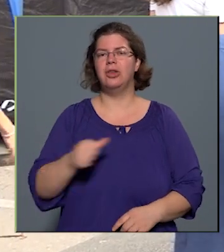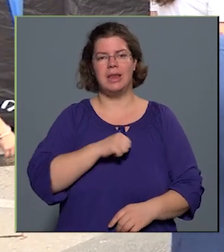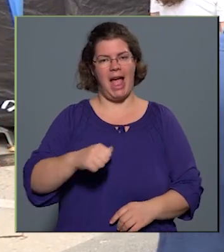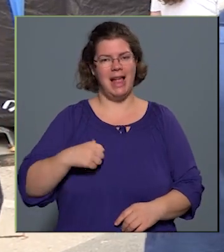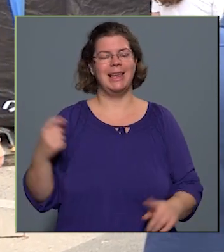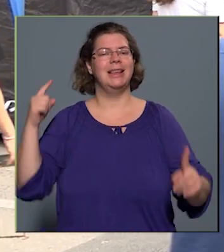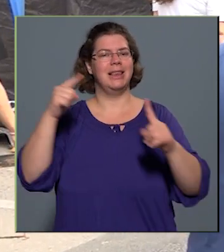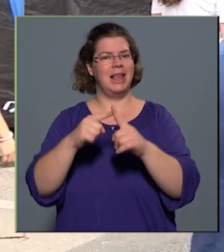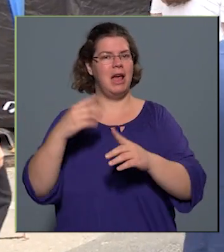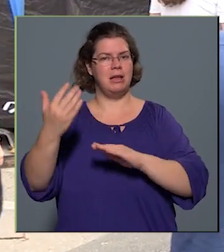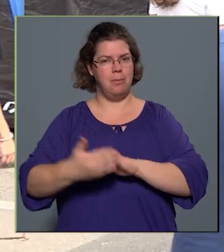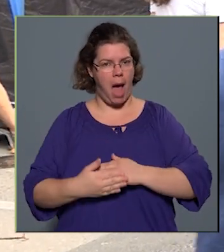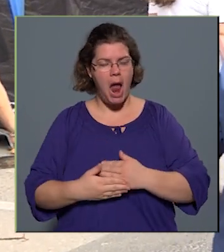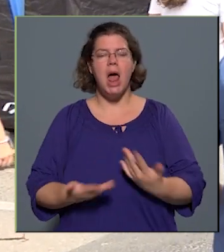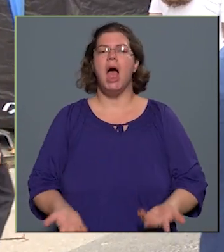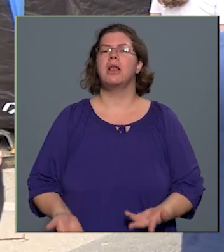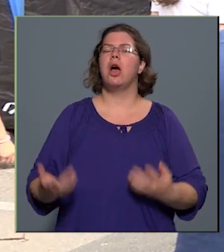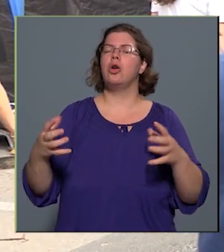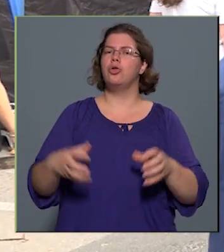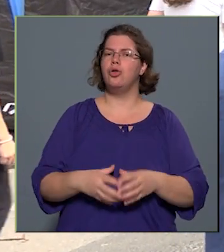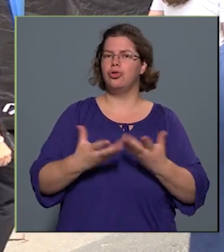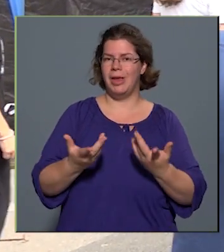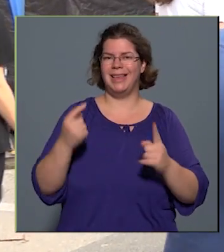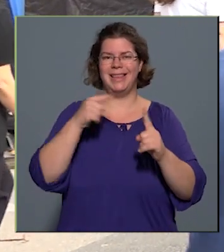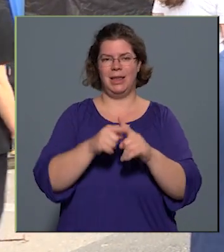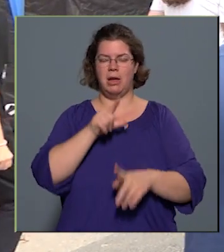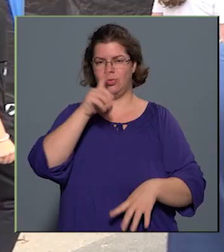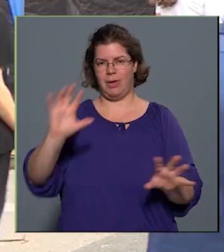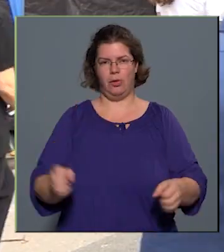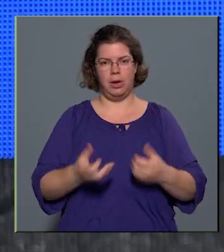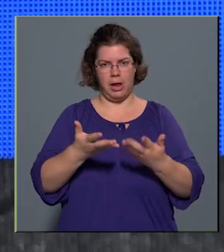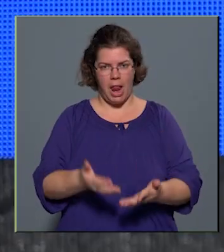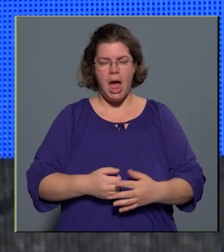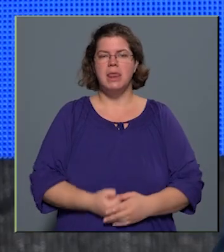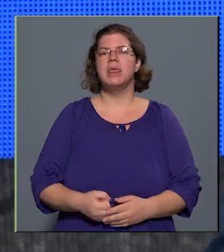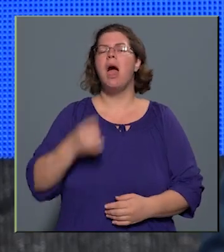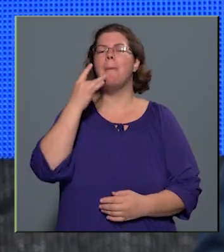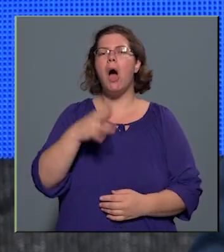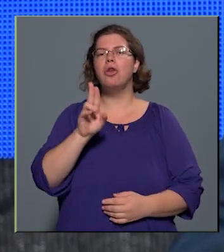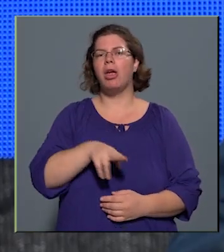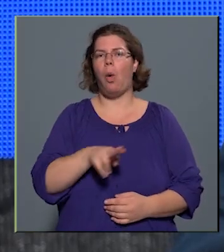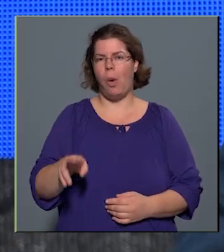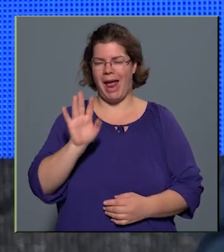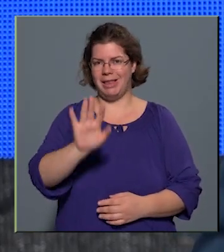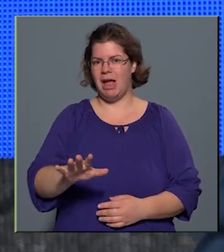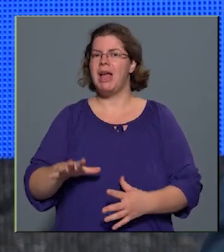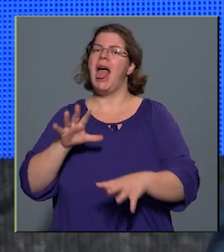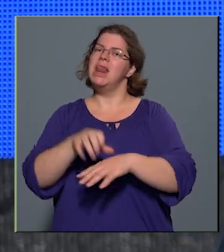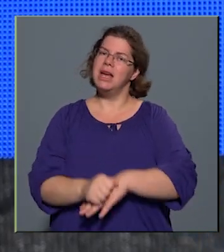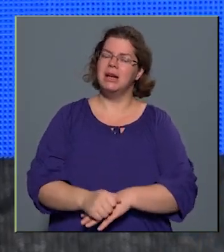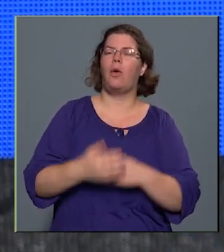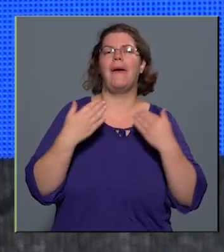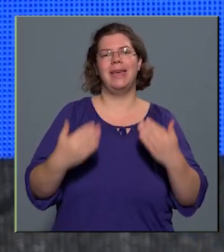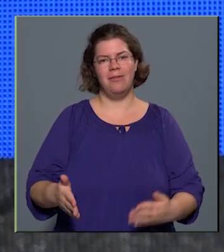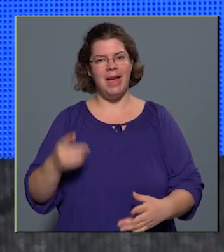céljai mellett a közösség céljai is meg fognak jelenni. A Bajcsi Kórház számára elérjük a kívánt célt, meg